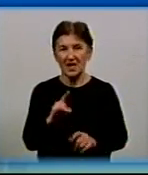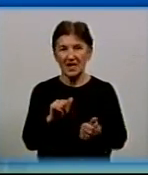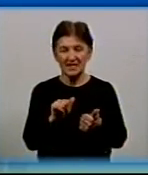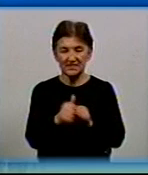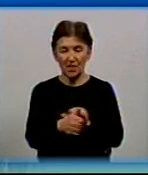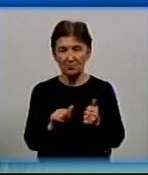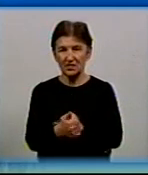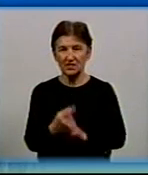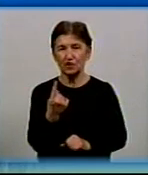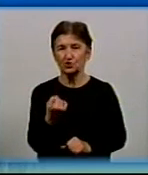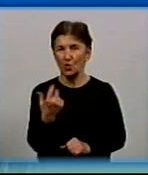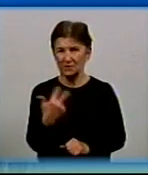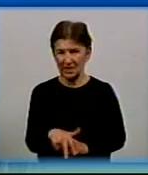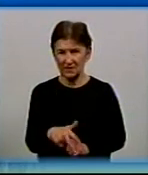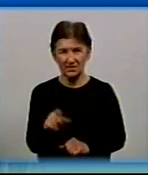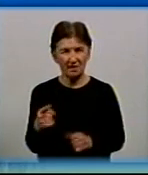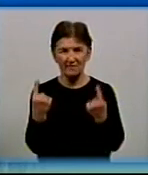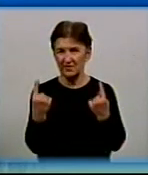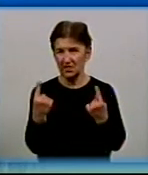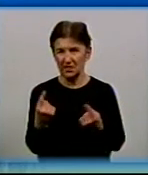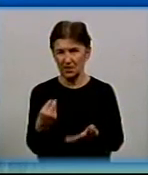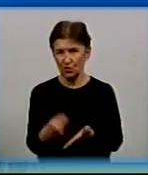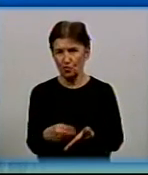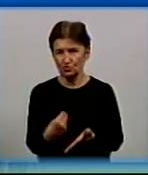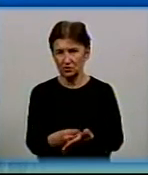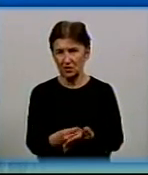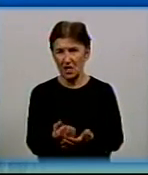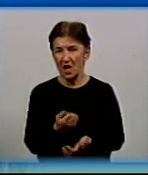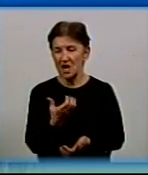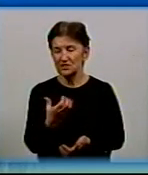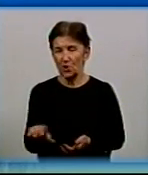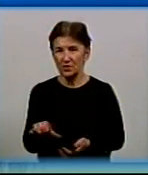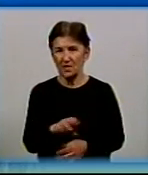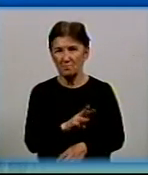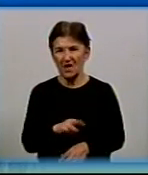130 мегаватт – це великі кошти. Це сотні мільйонів гривень.